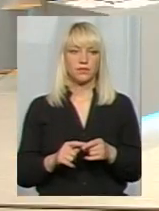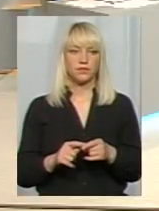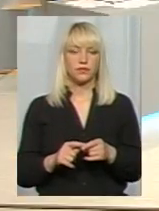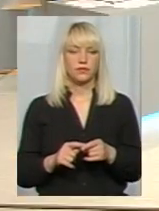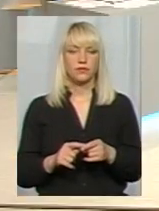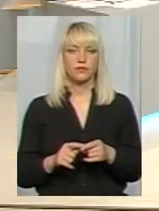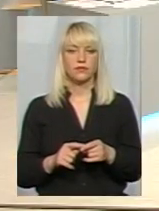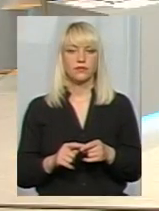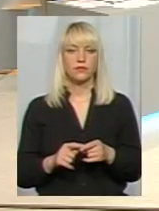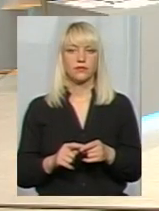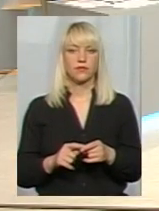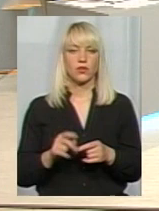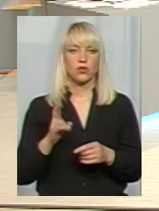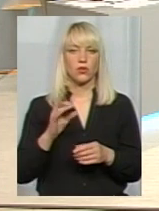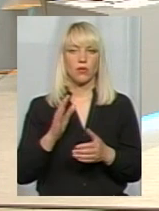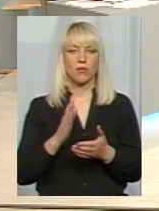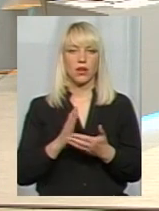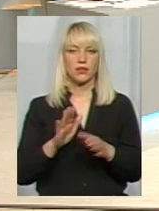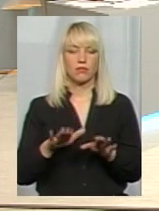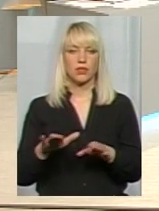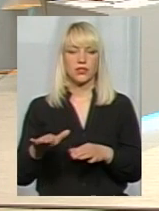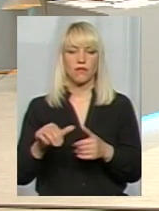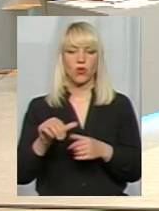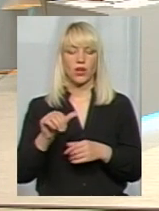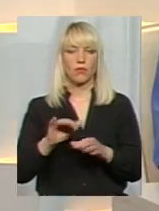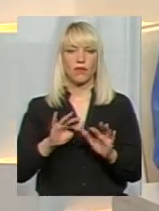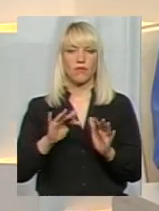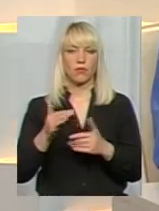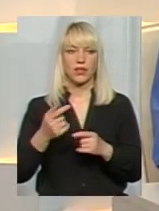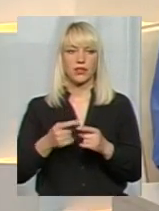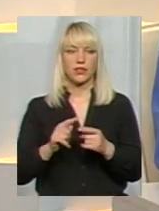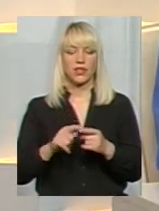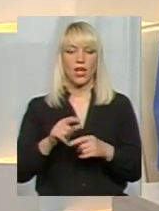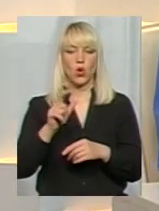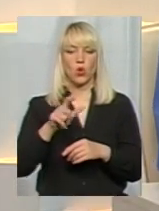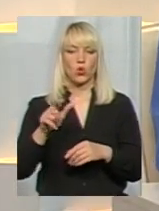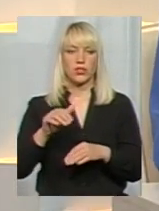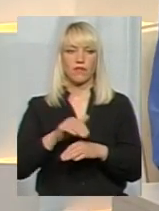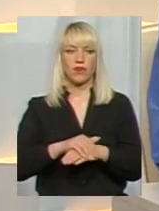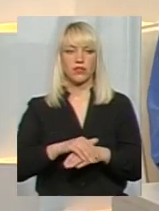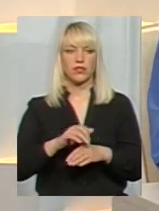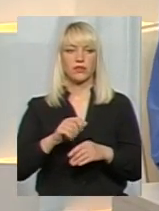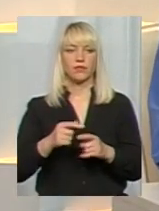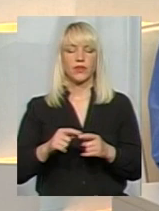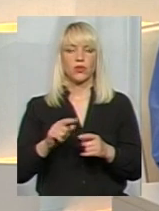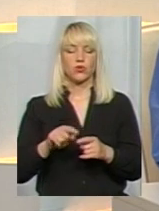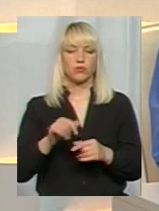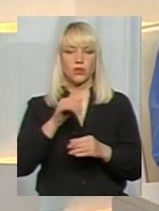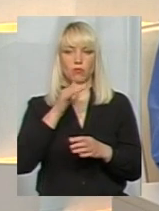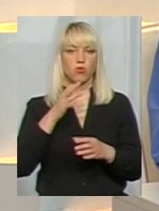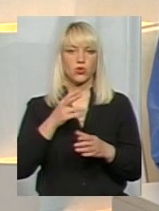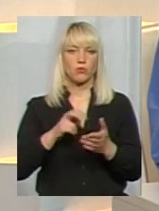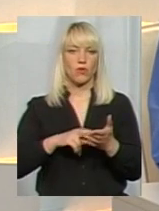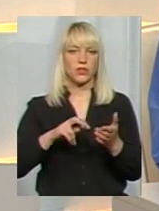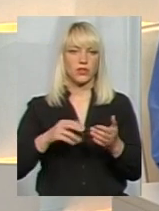Але мають місце в окремих випадках, це людський фактор, тут ми, на жаль, нікуди не можемо від цього